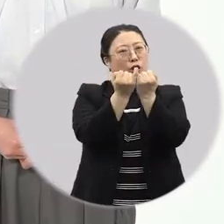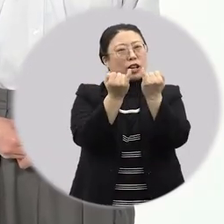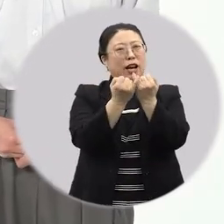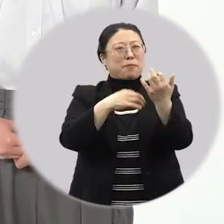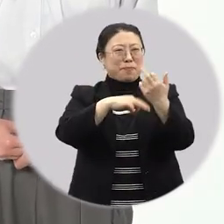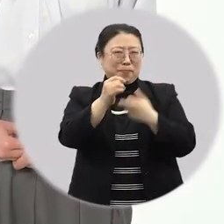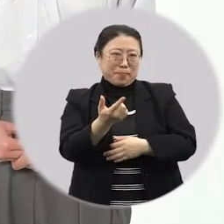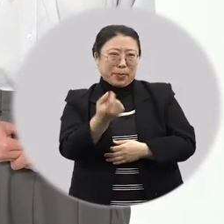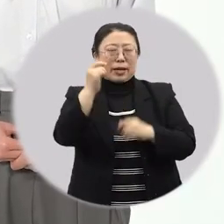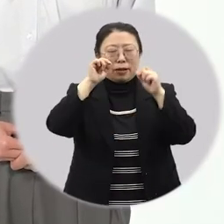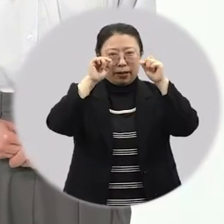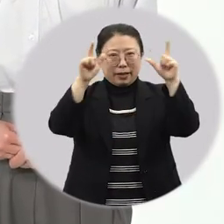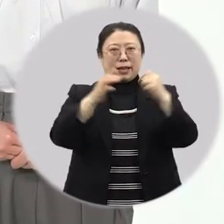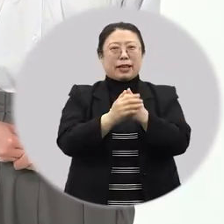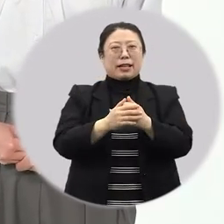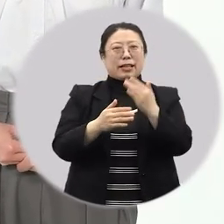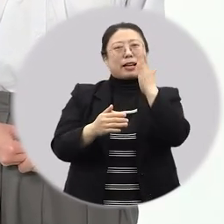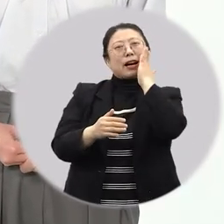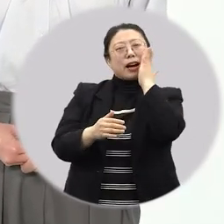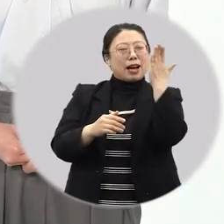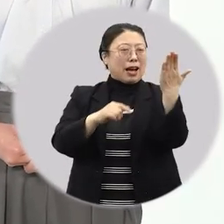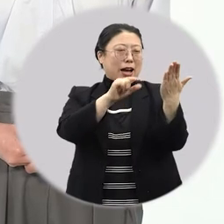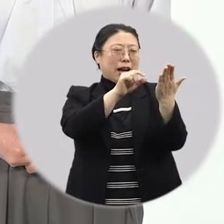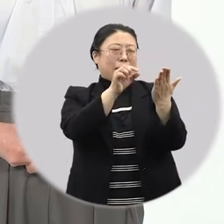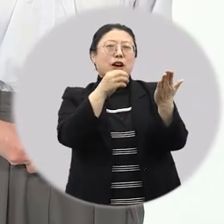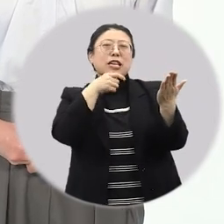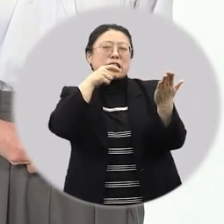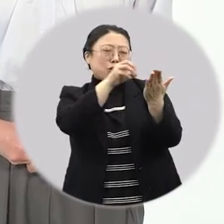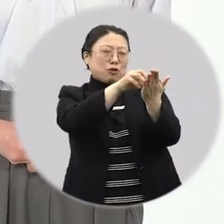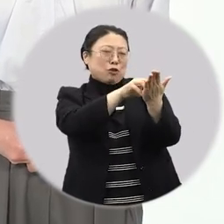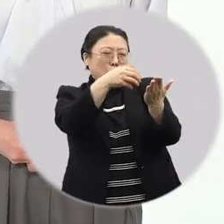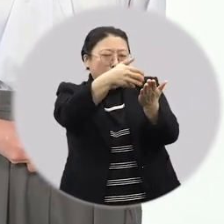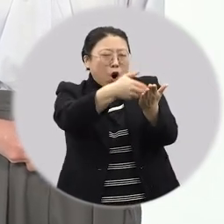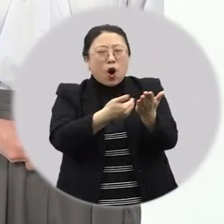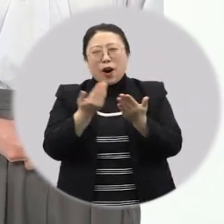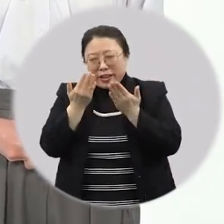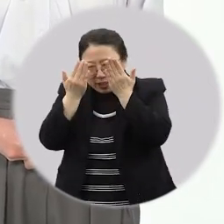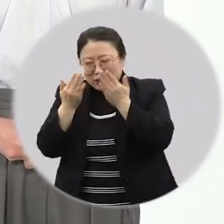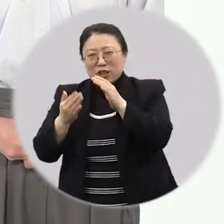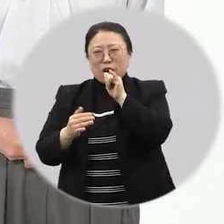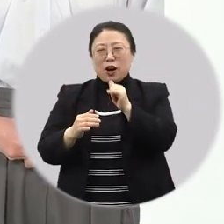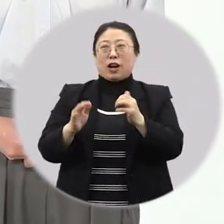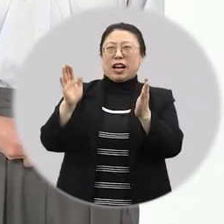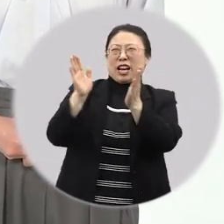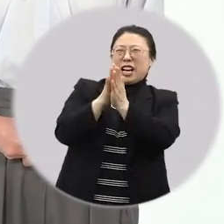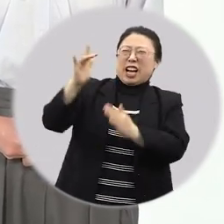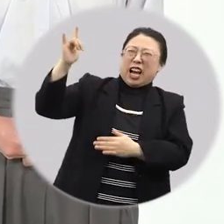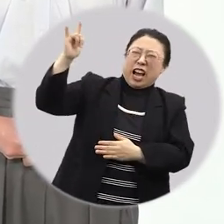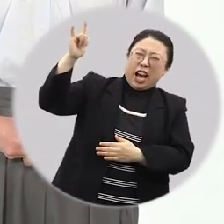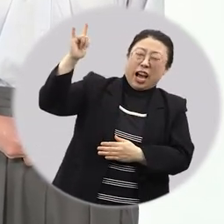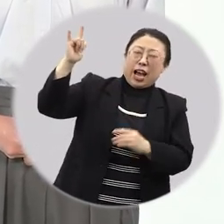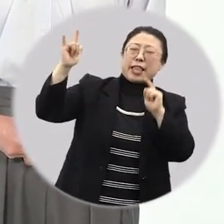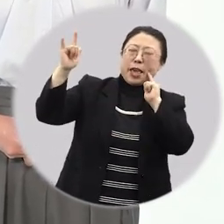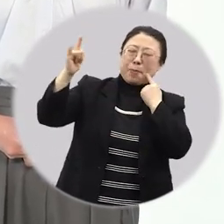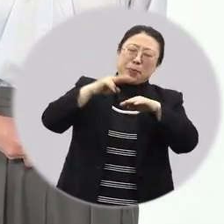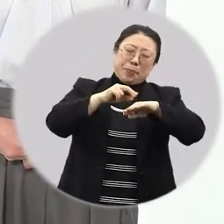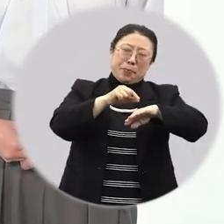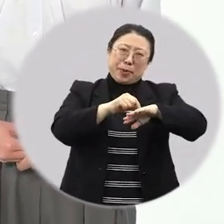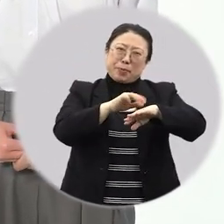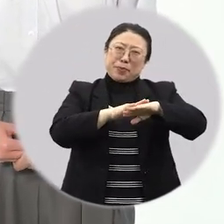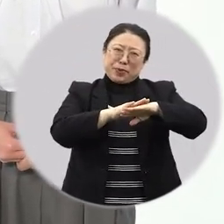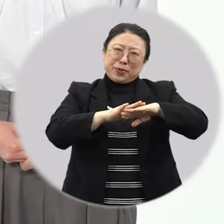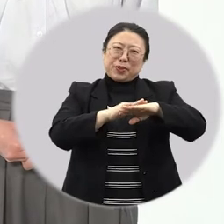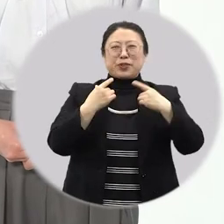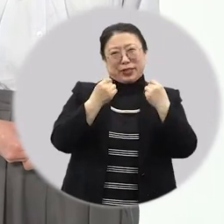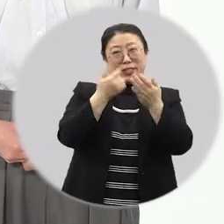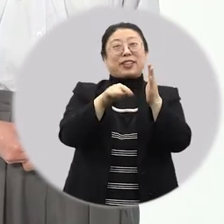여자들은 아침 일찍 일어나 상추잎에 맺힌 이슬을 모아 세수를 했다고 해요. 뜨거운 여름철 햇빛에도 고운 피부를